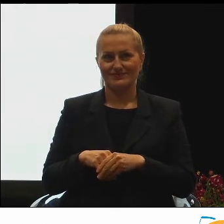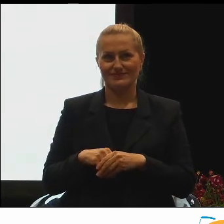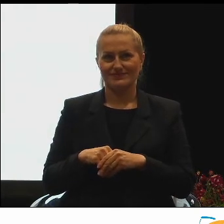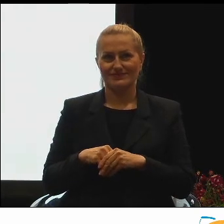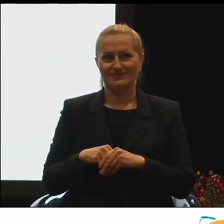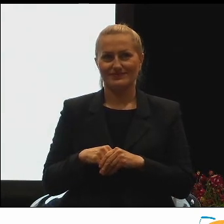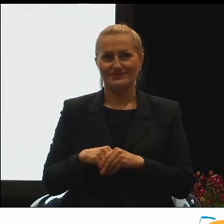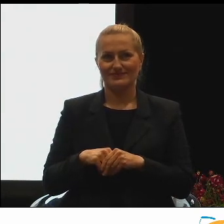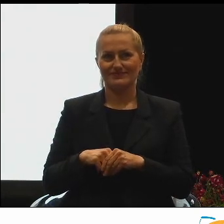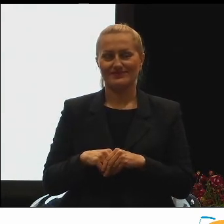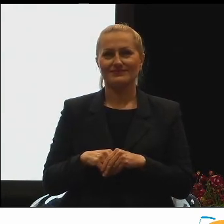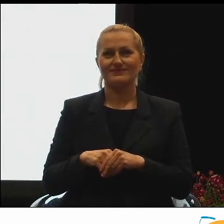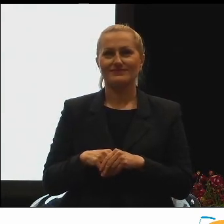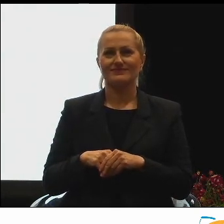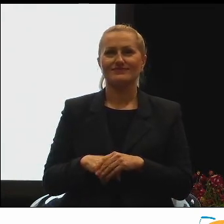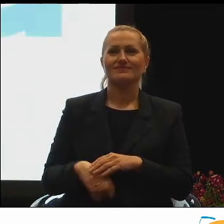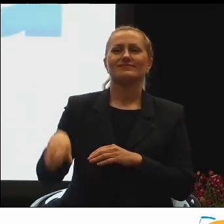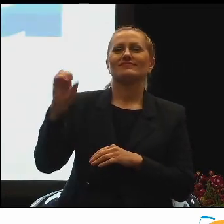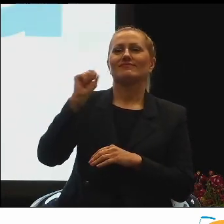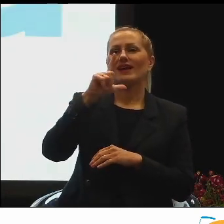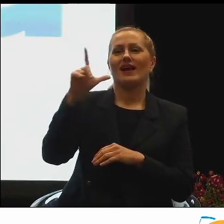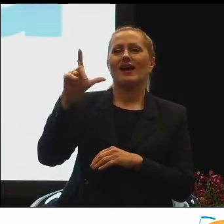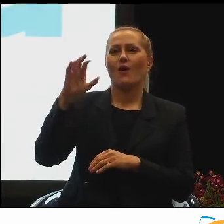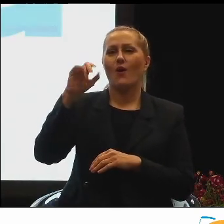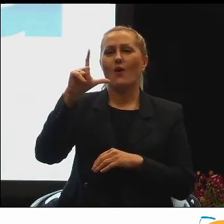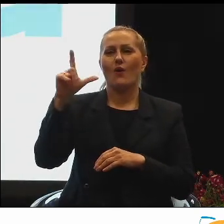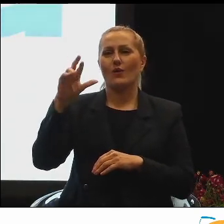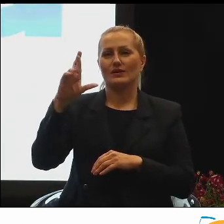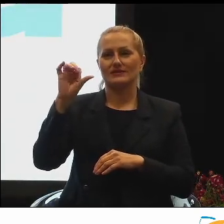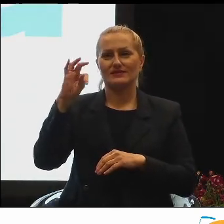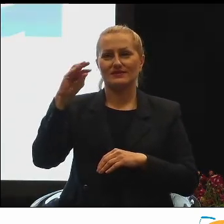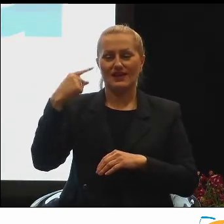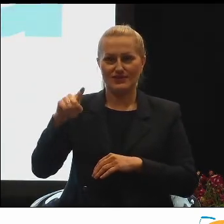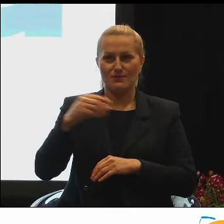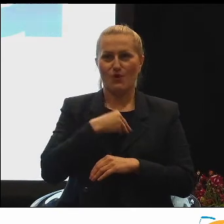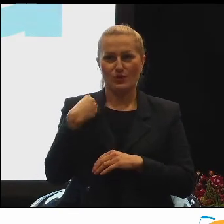A także Orsted Polska, spółka z o.o.